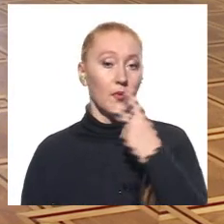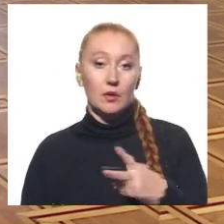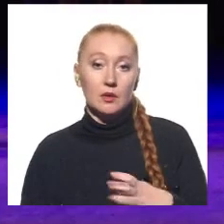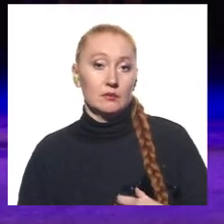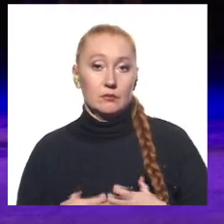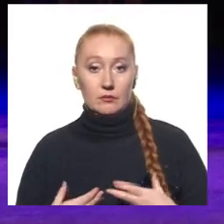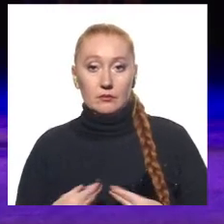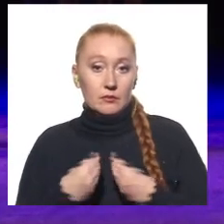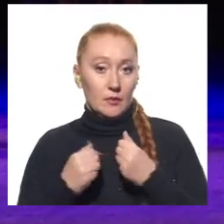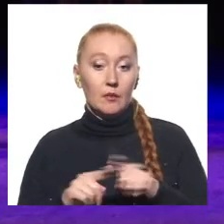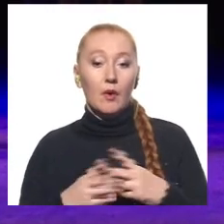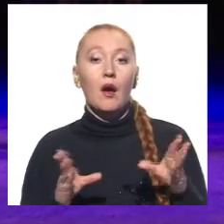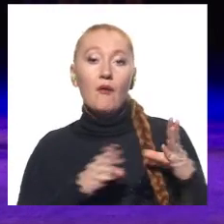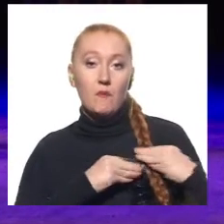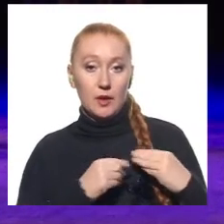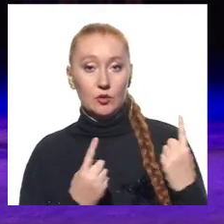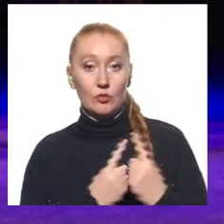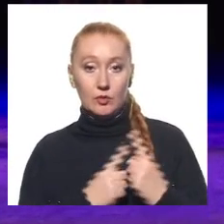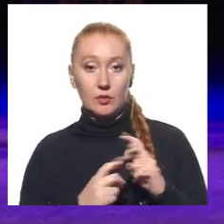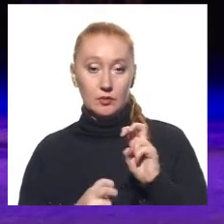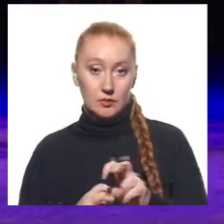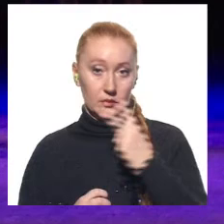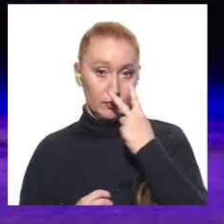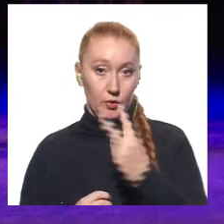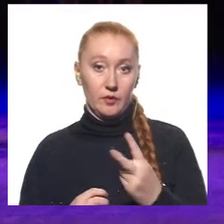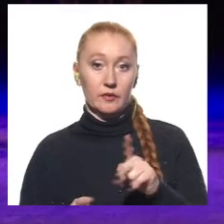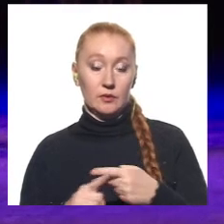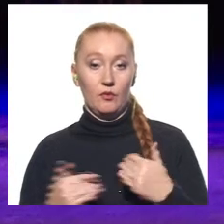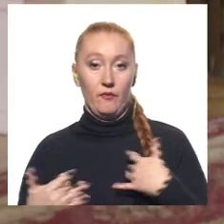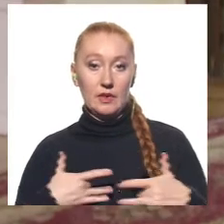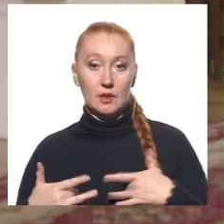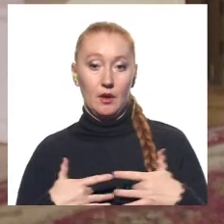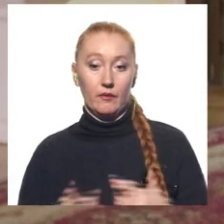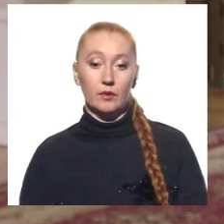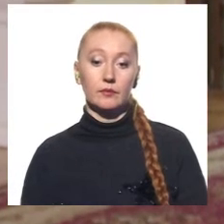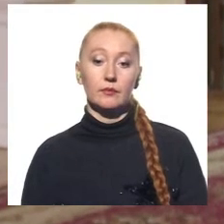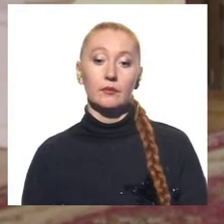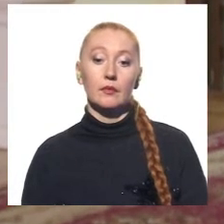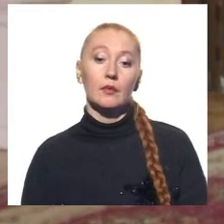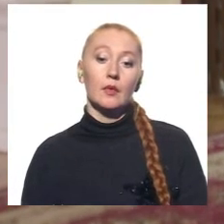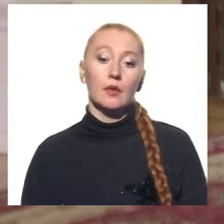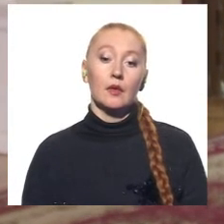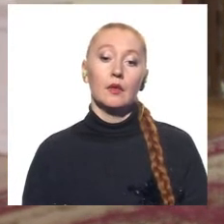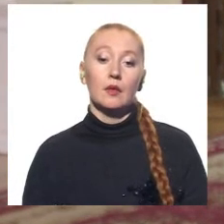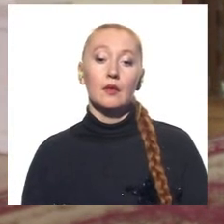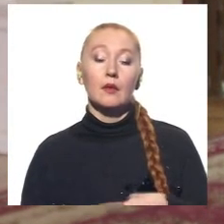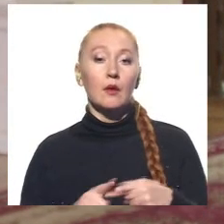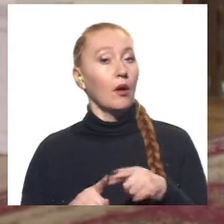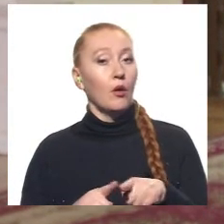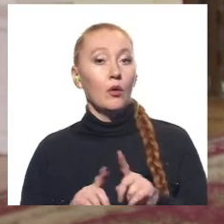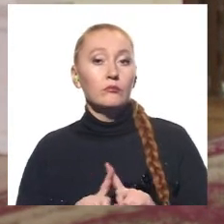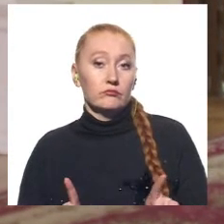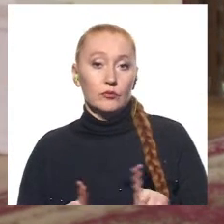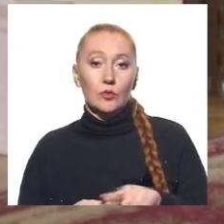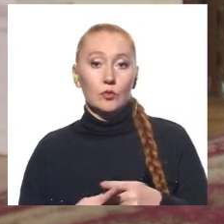каже Максим, який разом із однокласниками, військовими ліцеїстами прийшов подивитися виставу. «Гра акторів, вона просто не у світі, тому що,